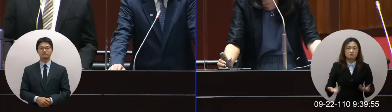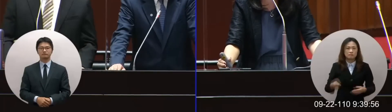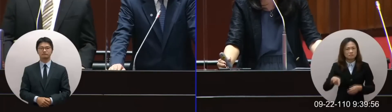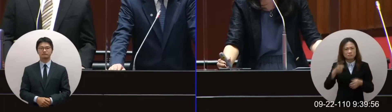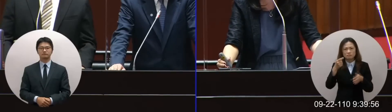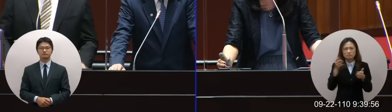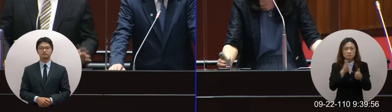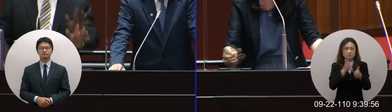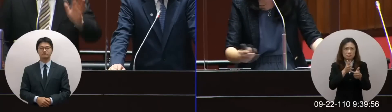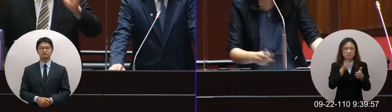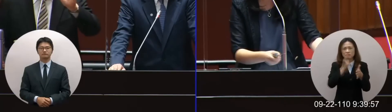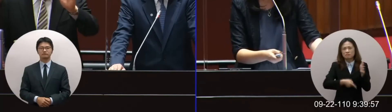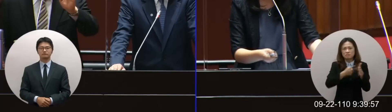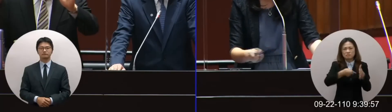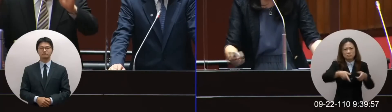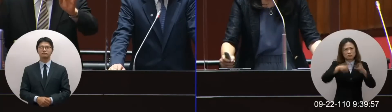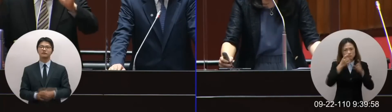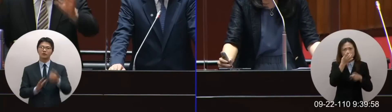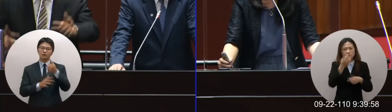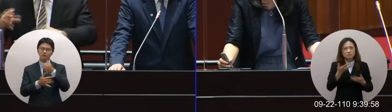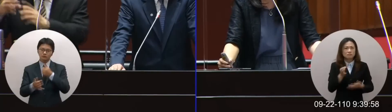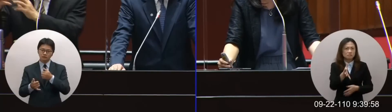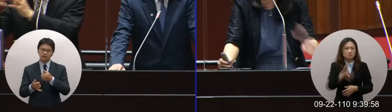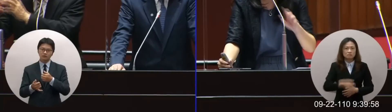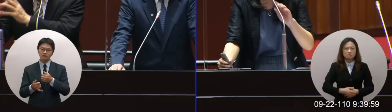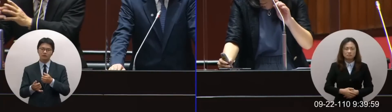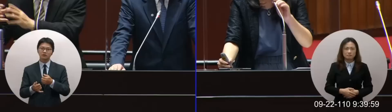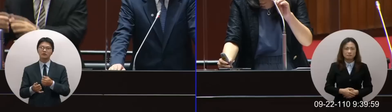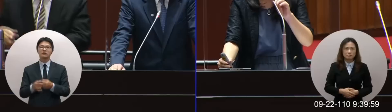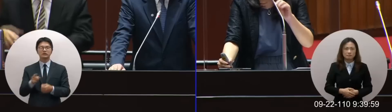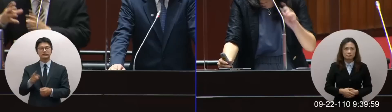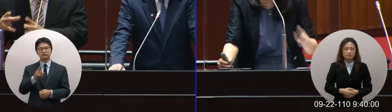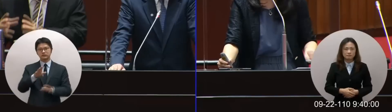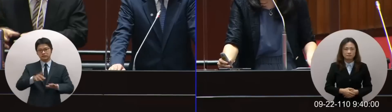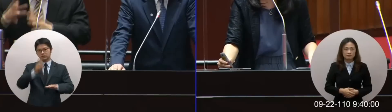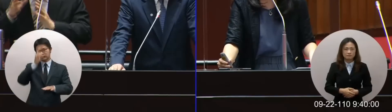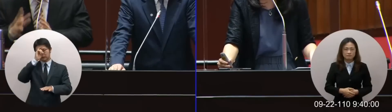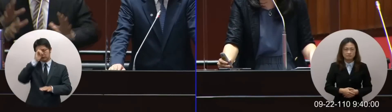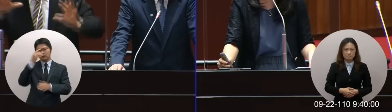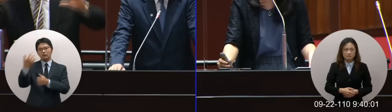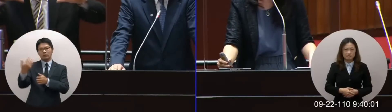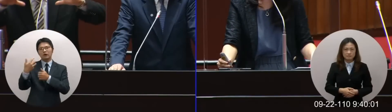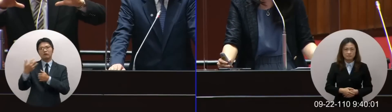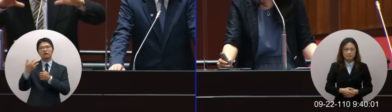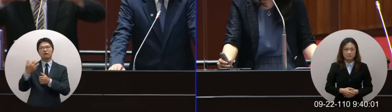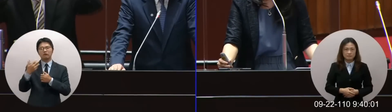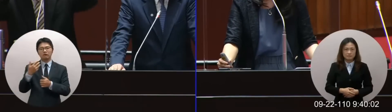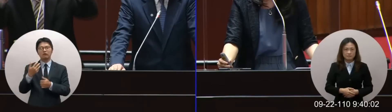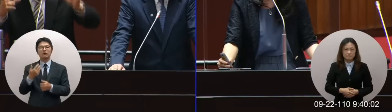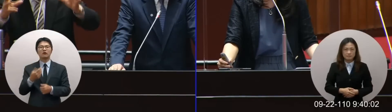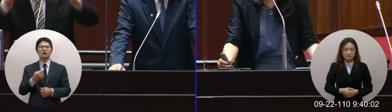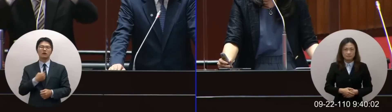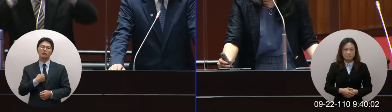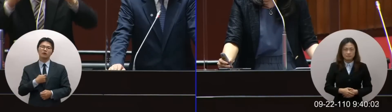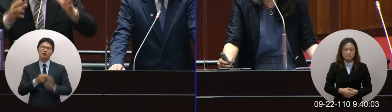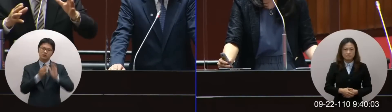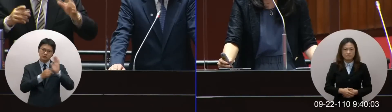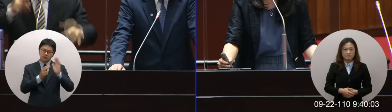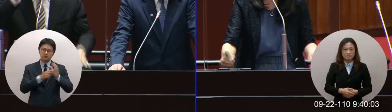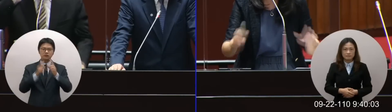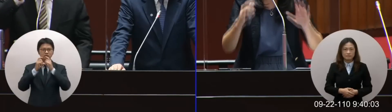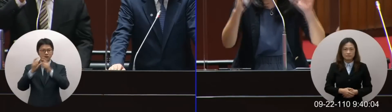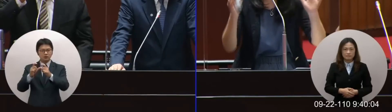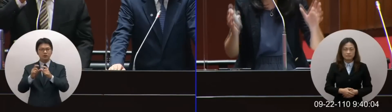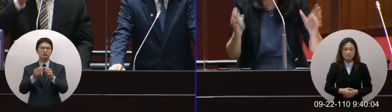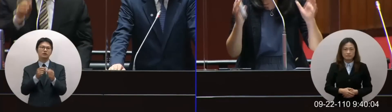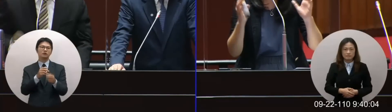的問題為什麼你們也沒有辦法回答委員你是想用一個問題這樣但是有不同的解釋跟詮釋